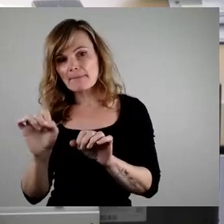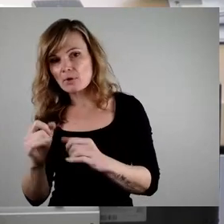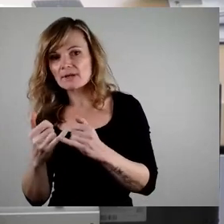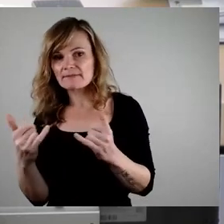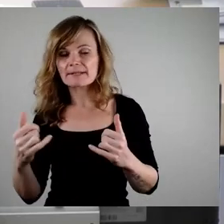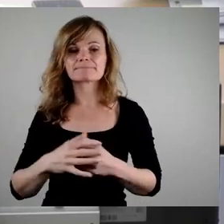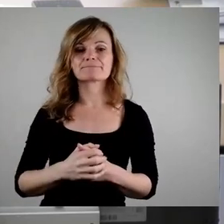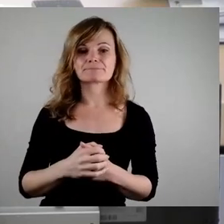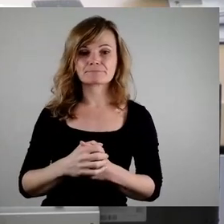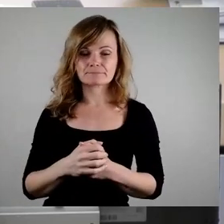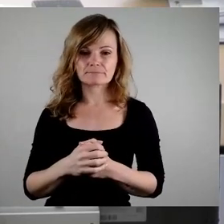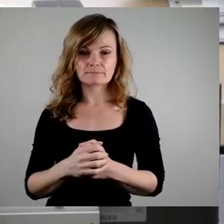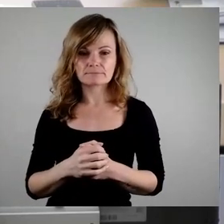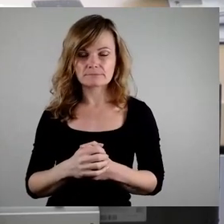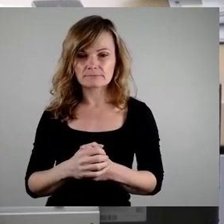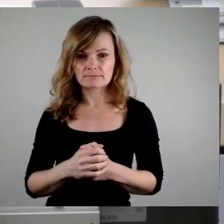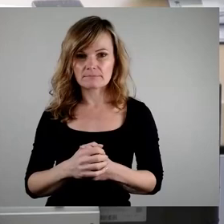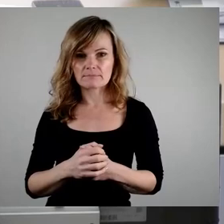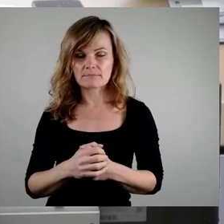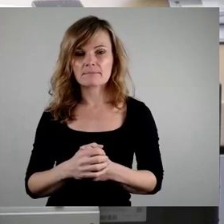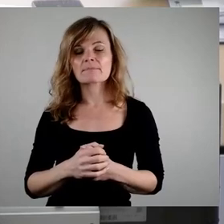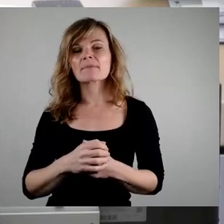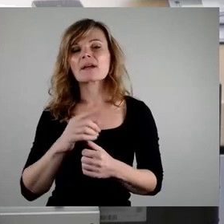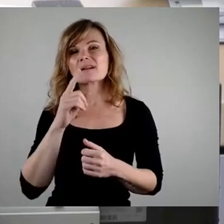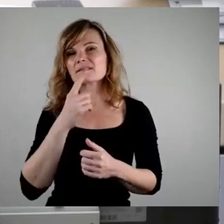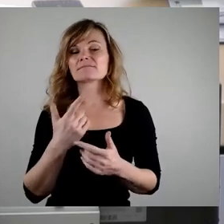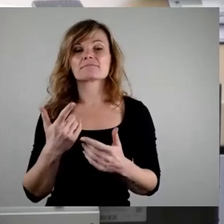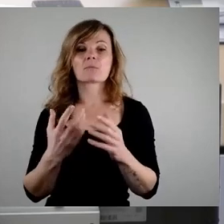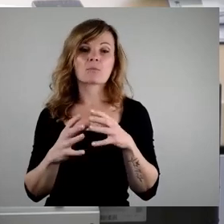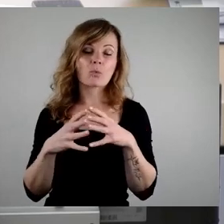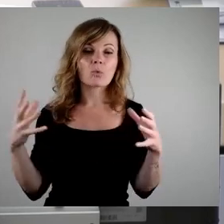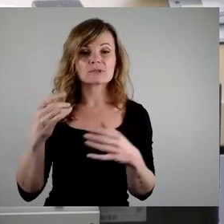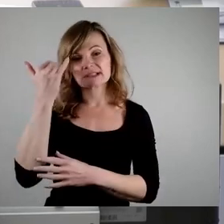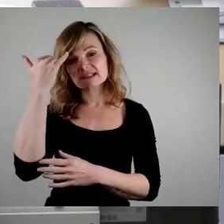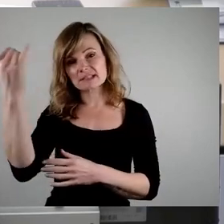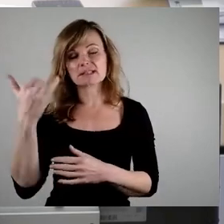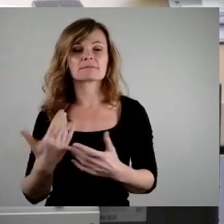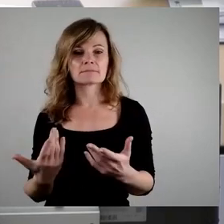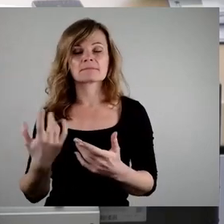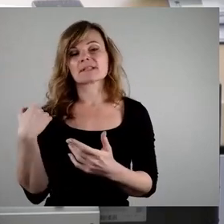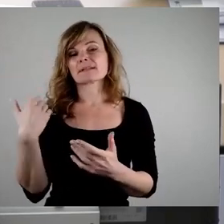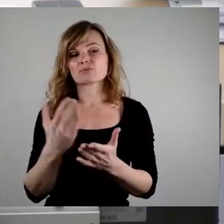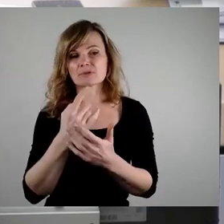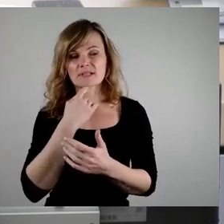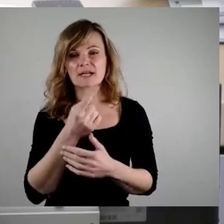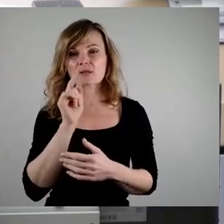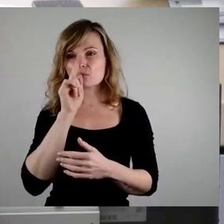Es ist dann tatsächlich nur ein kleiner Wurf. Es geht um die Auslagerungsstande, Herr Breuer hat es ja entsprechend auch ausgeführt,